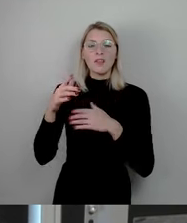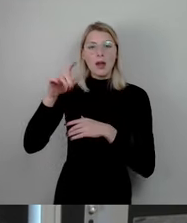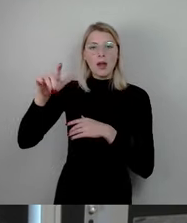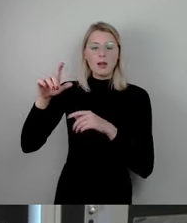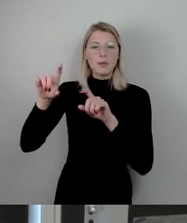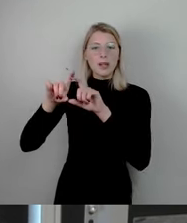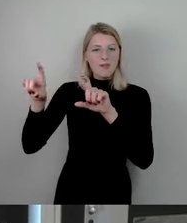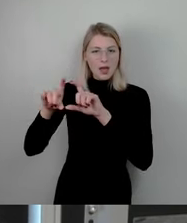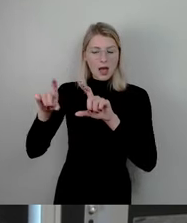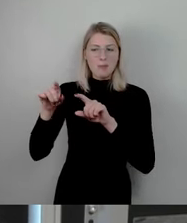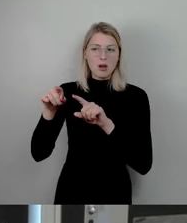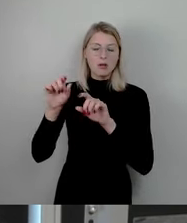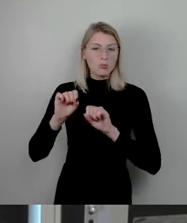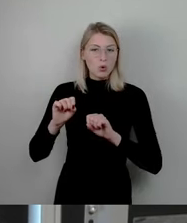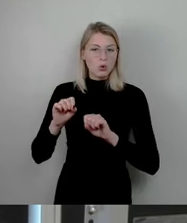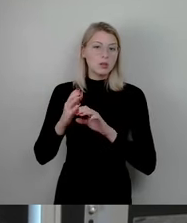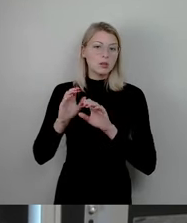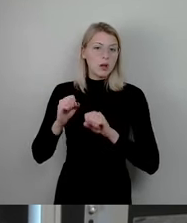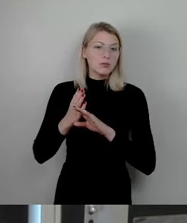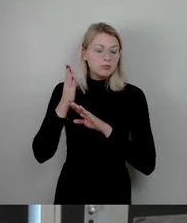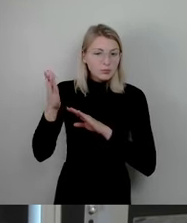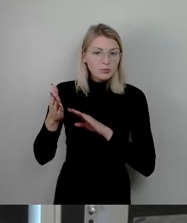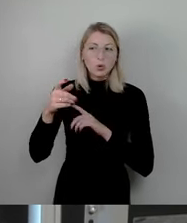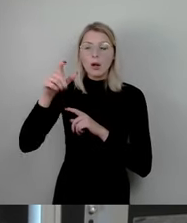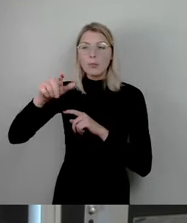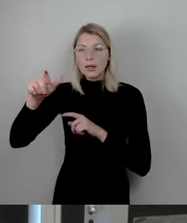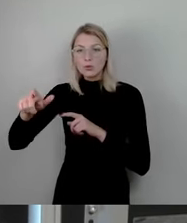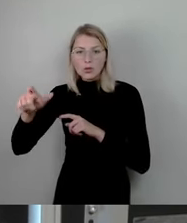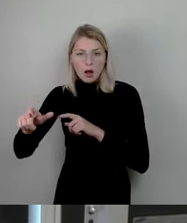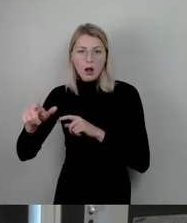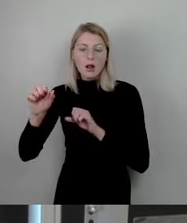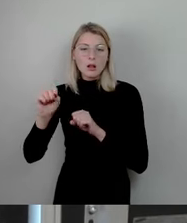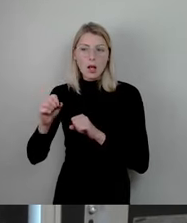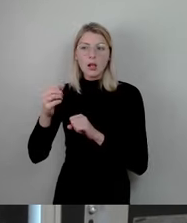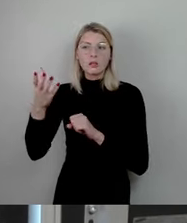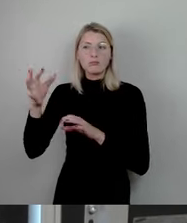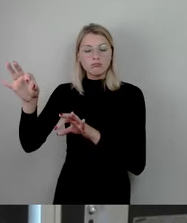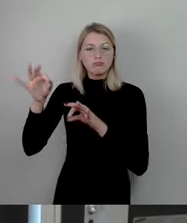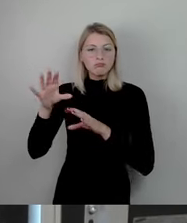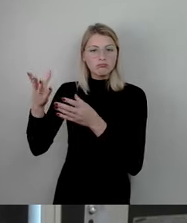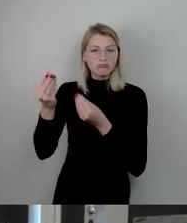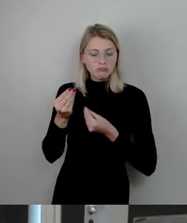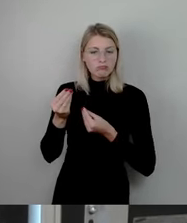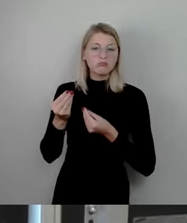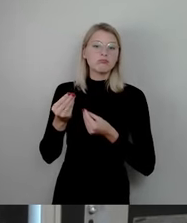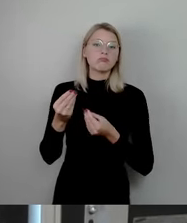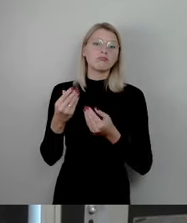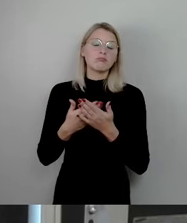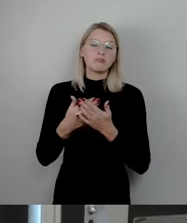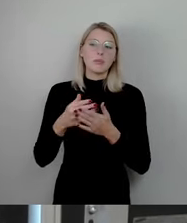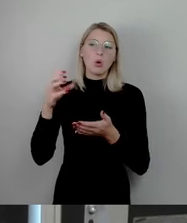haben, dort zusätzliches Personal abzurufen, und auch deswegen ist der Ort dort wichtig,